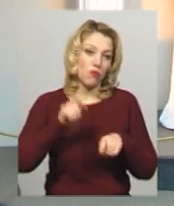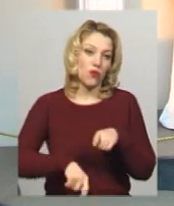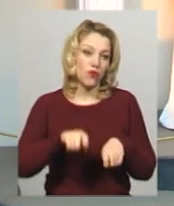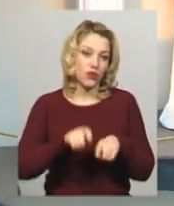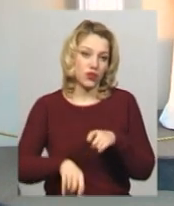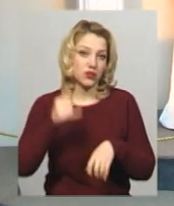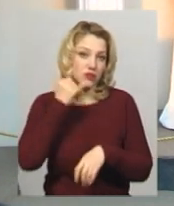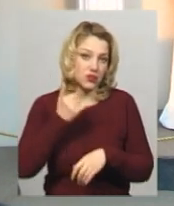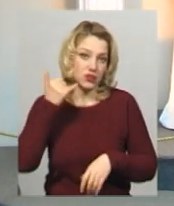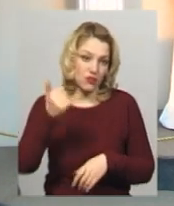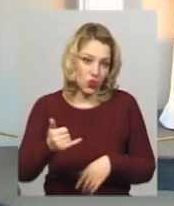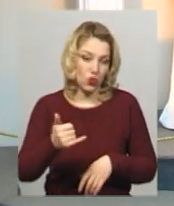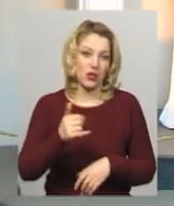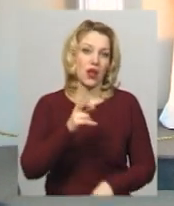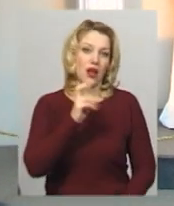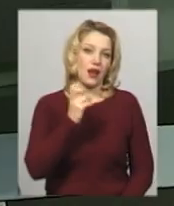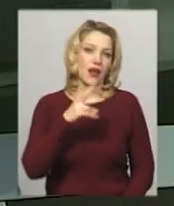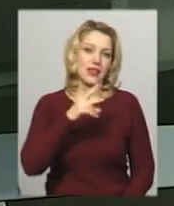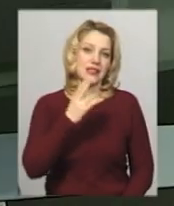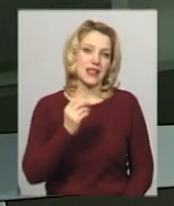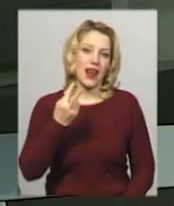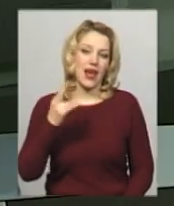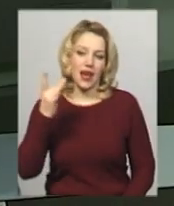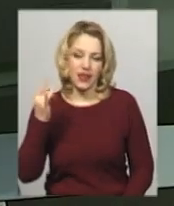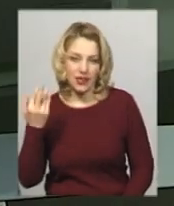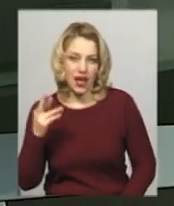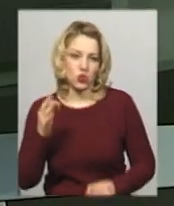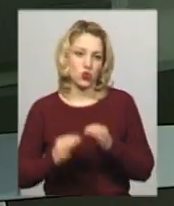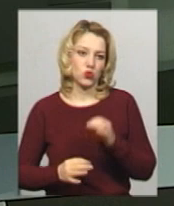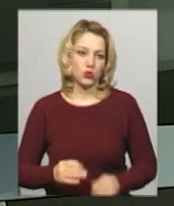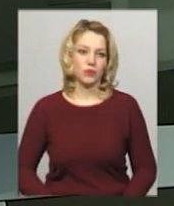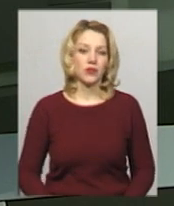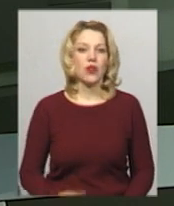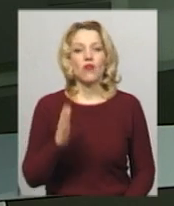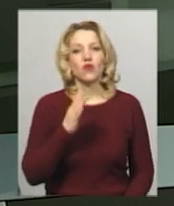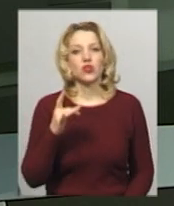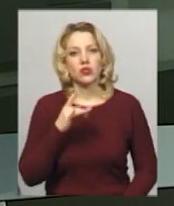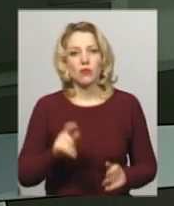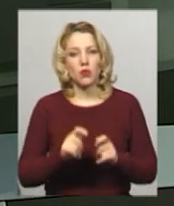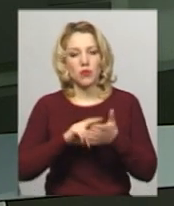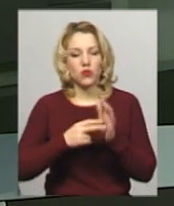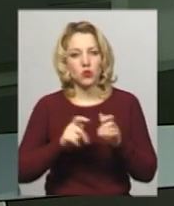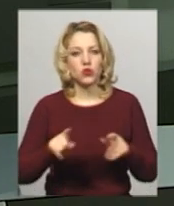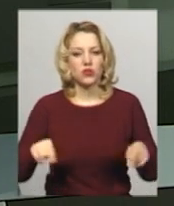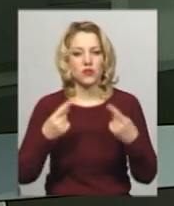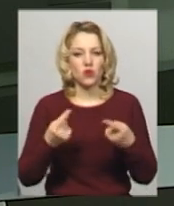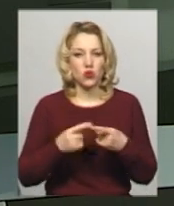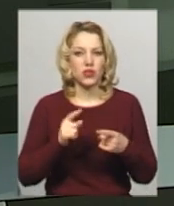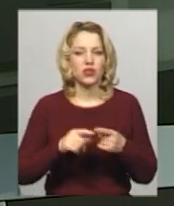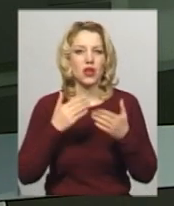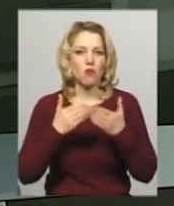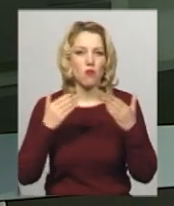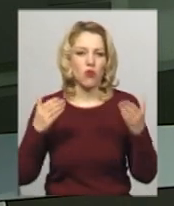телефонного втінка до канцелярії суду. У Тарноруді Волочийського району планують створити музей історії села.